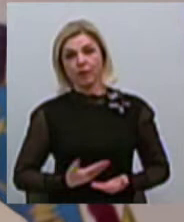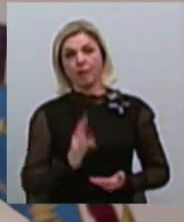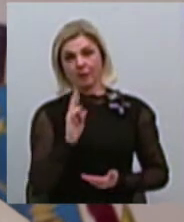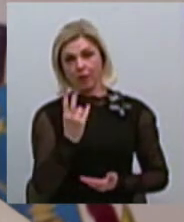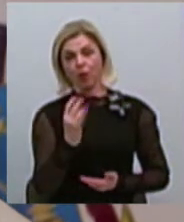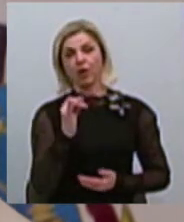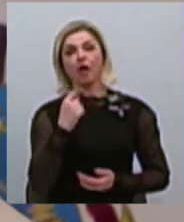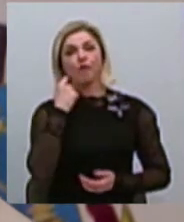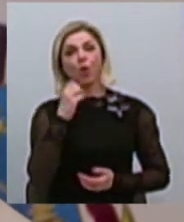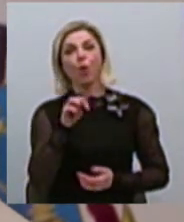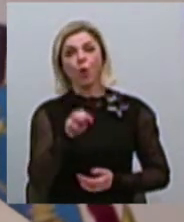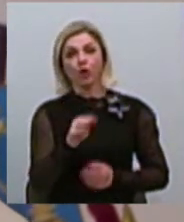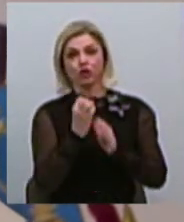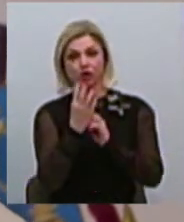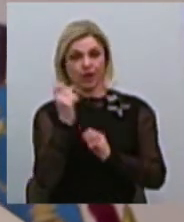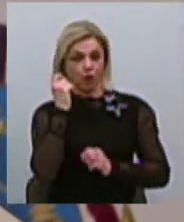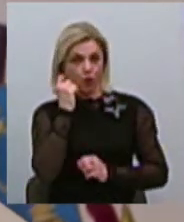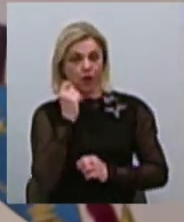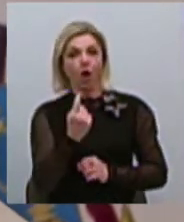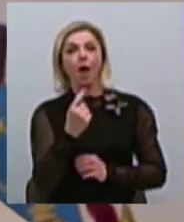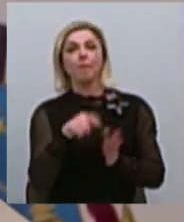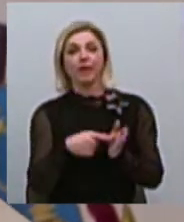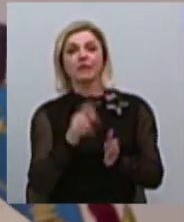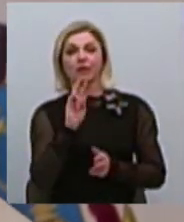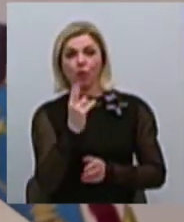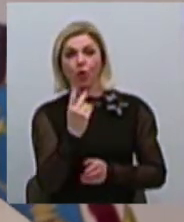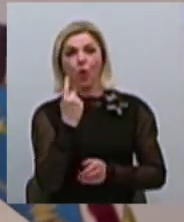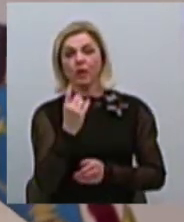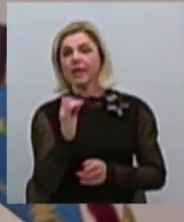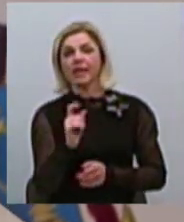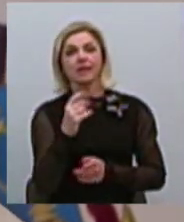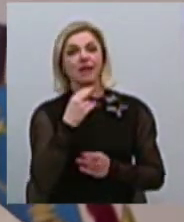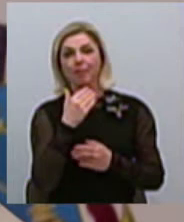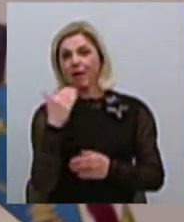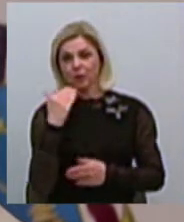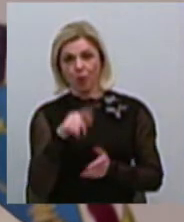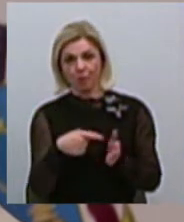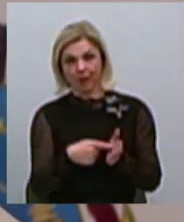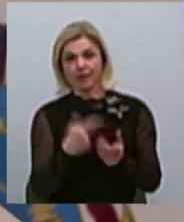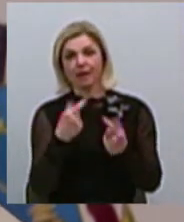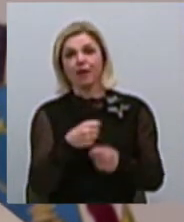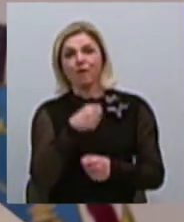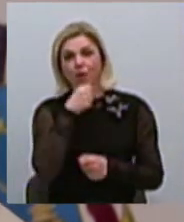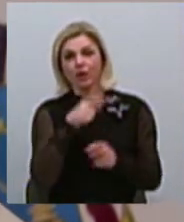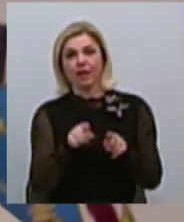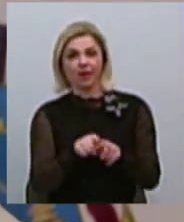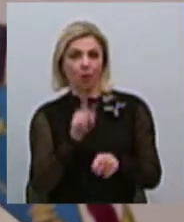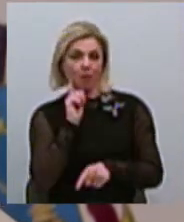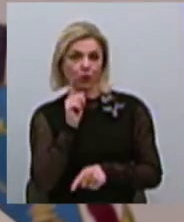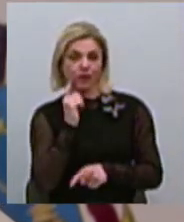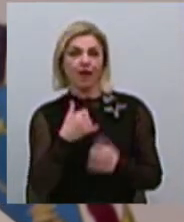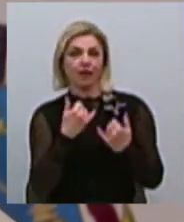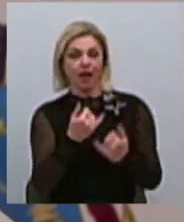14 років. До речі, місто Миколаїв – це одне з небагатьох міст, де вік досить такий молодий для